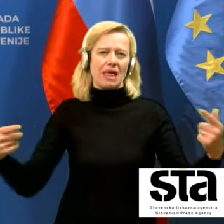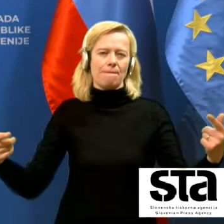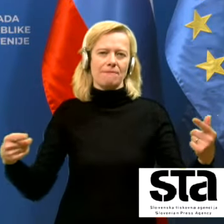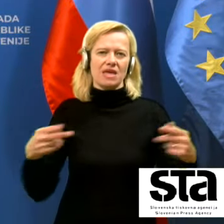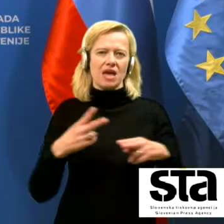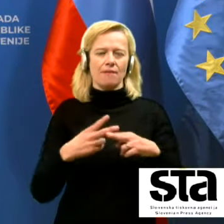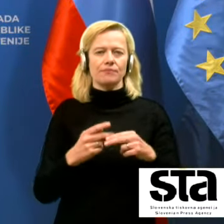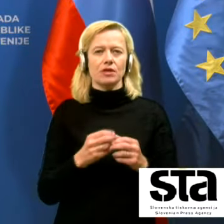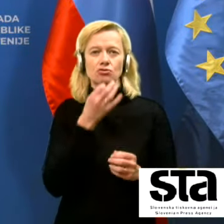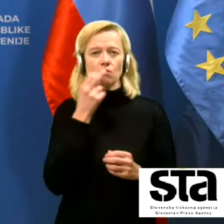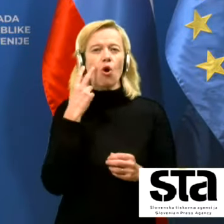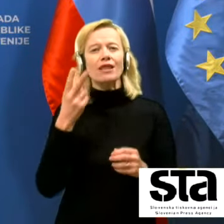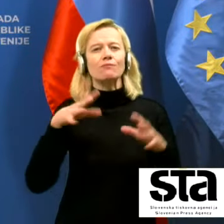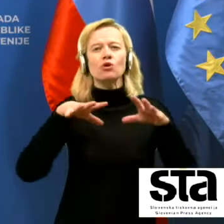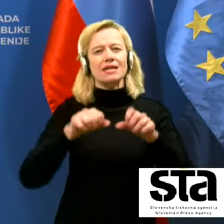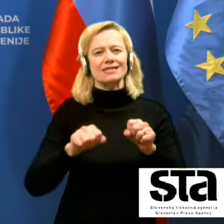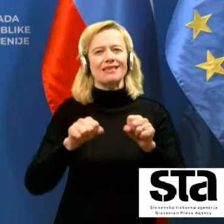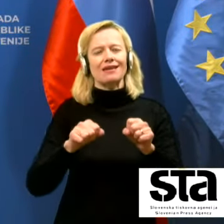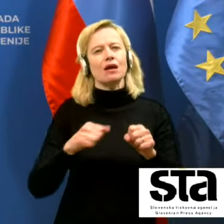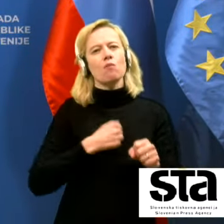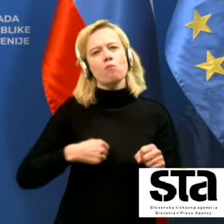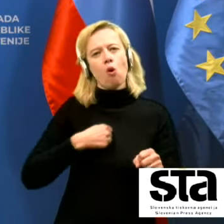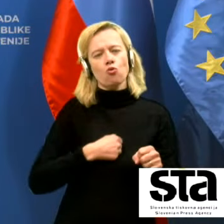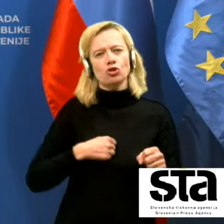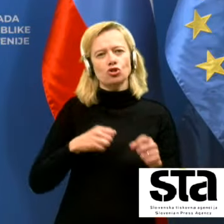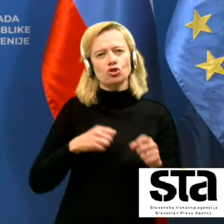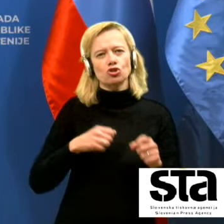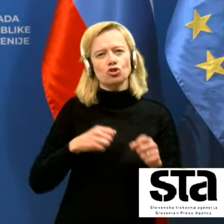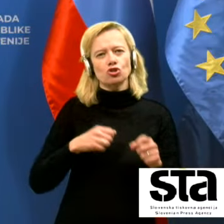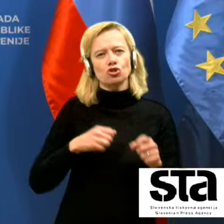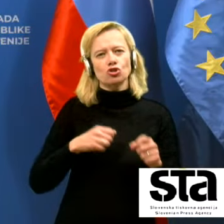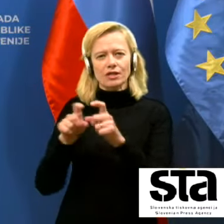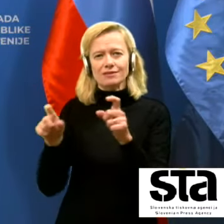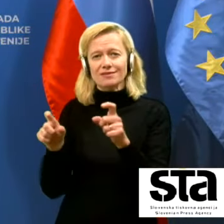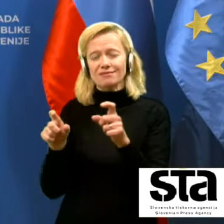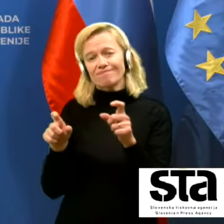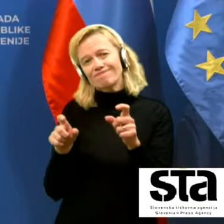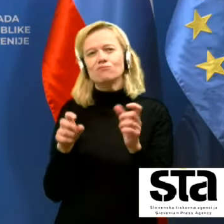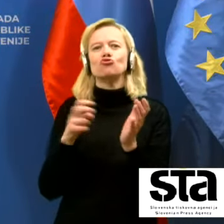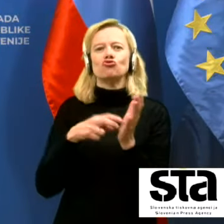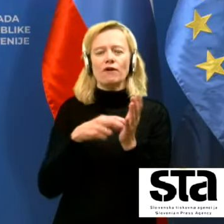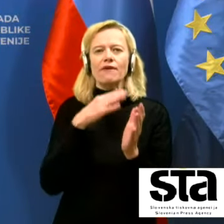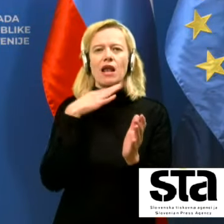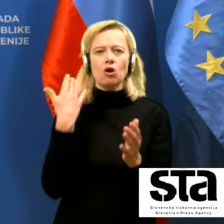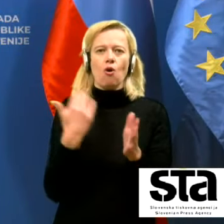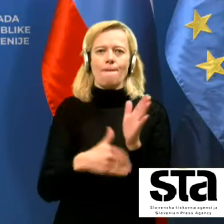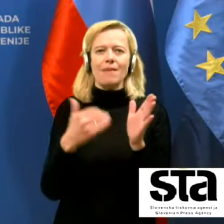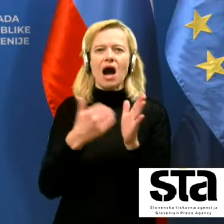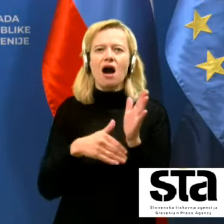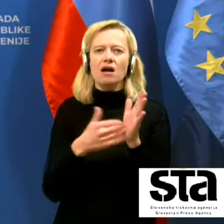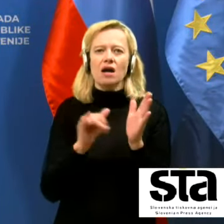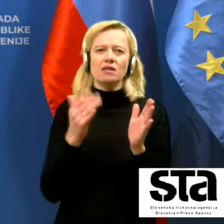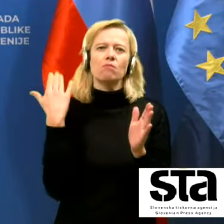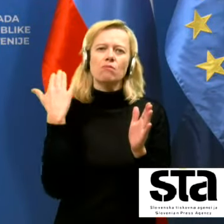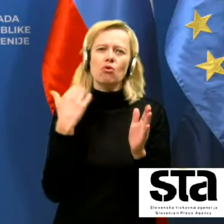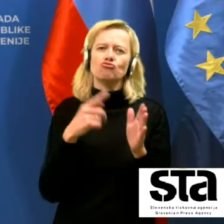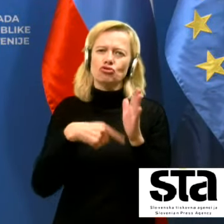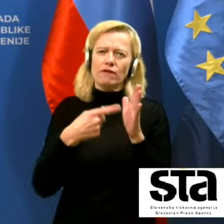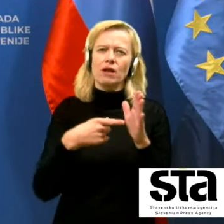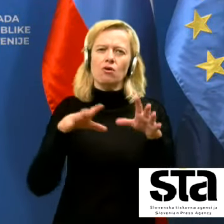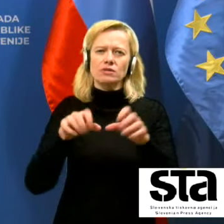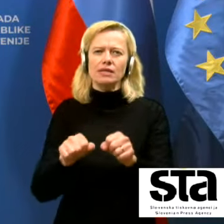če pogledamo seveda zasedeno z bovnišnic na eni strani, nam še veliko manjka, da bi bilo število